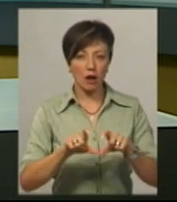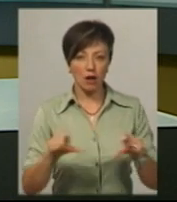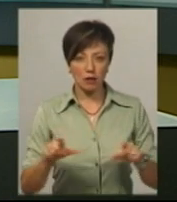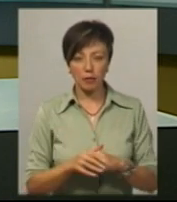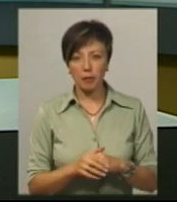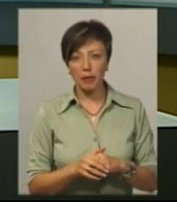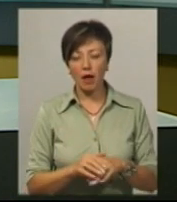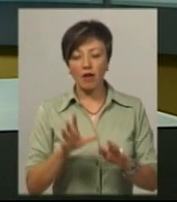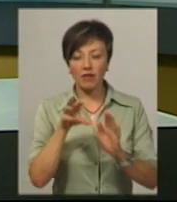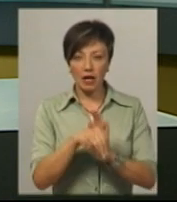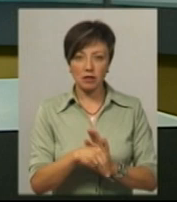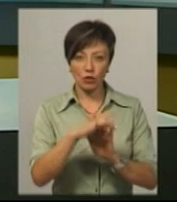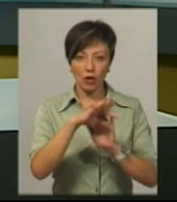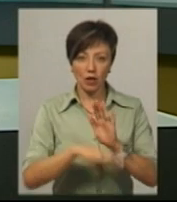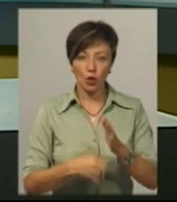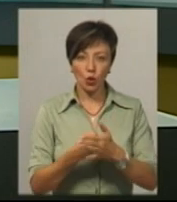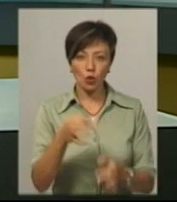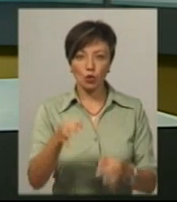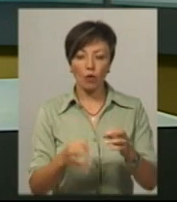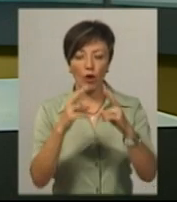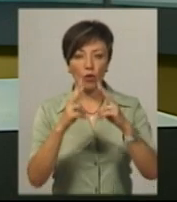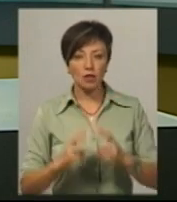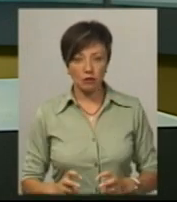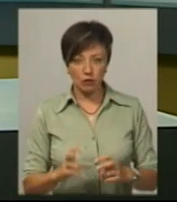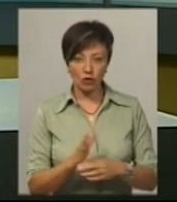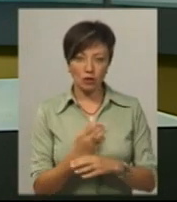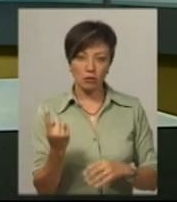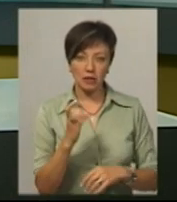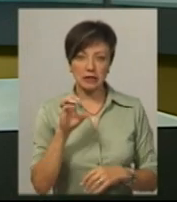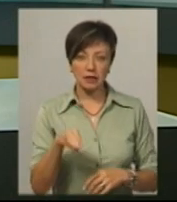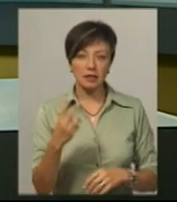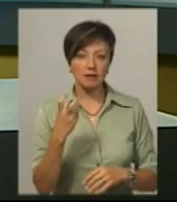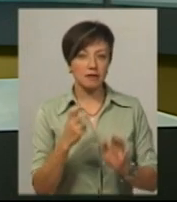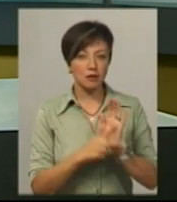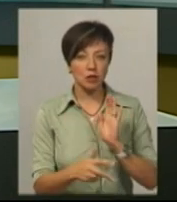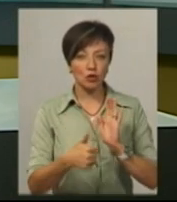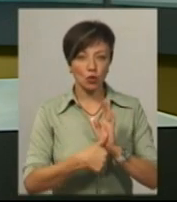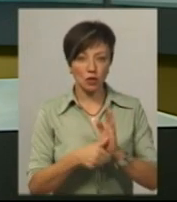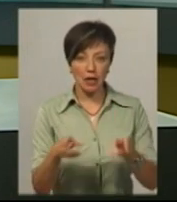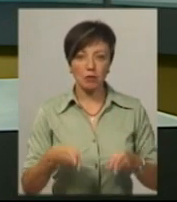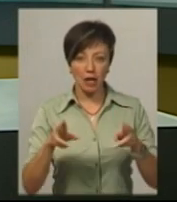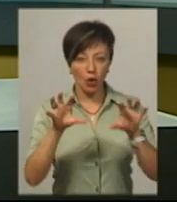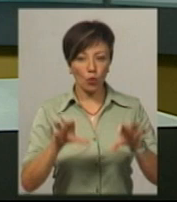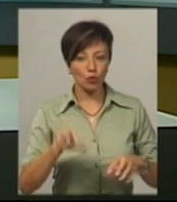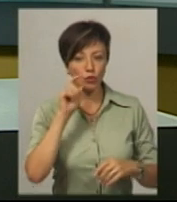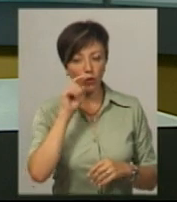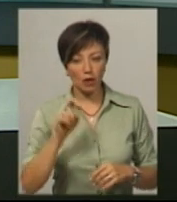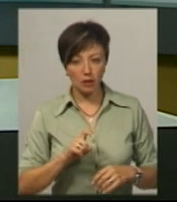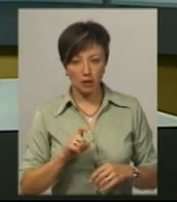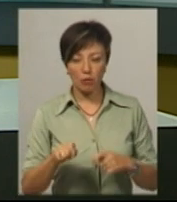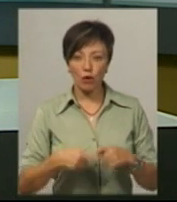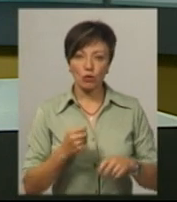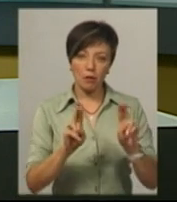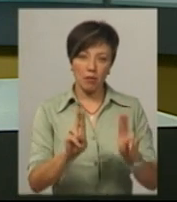Відомості внесено до єдиного реєстру досудових розслідувань за частиною 1 статті 286 Кримінального кодексу України –